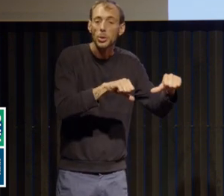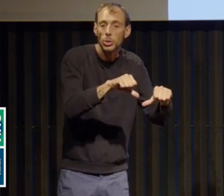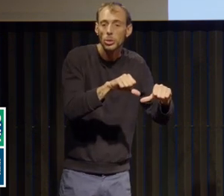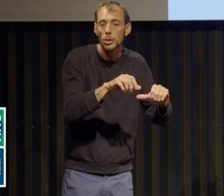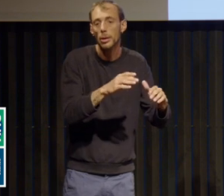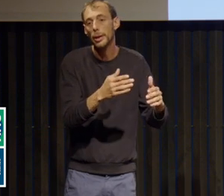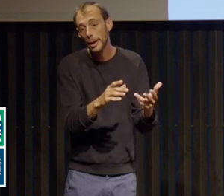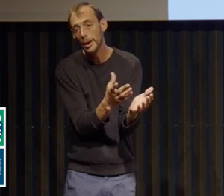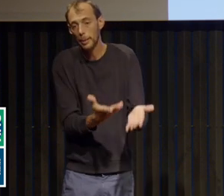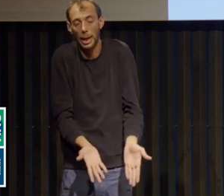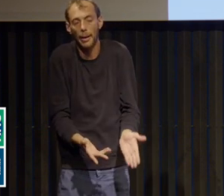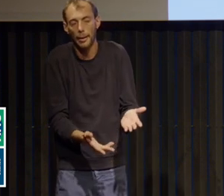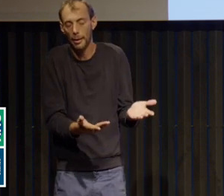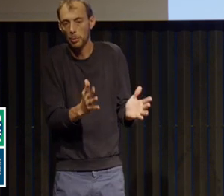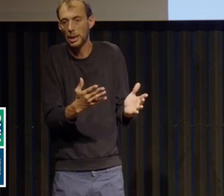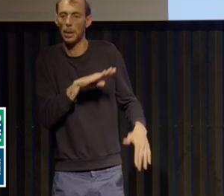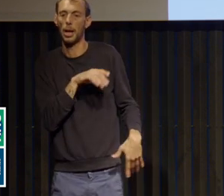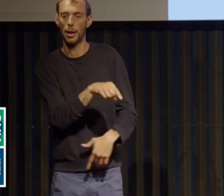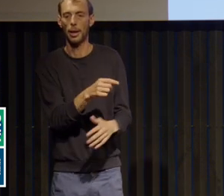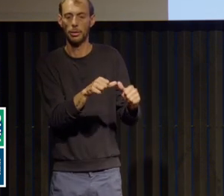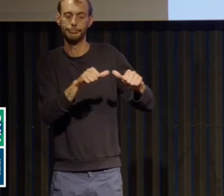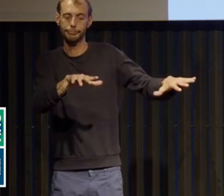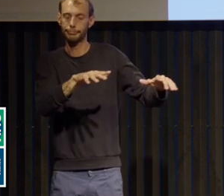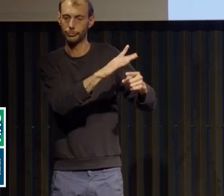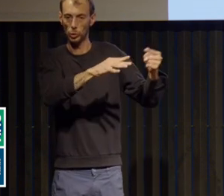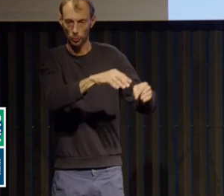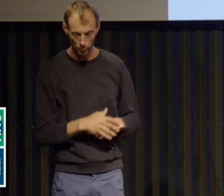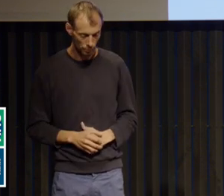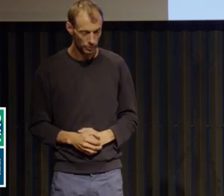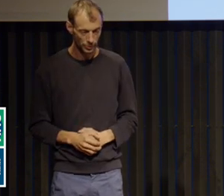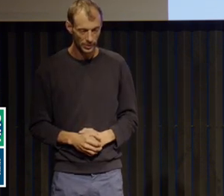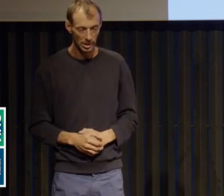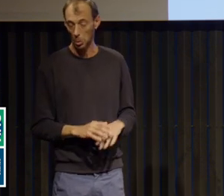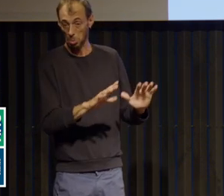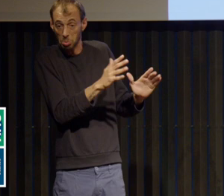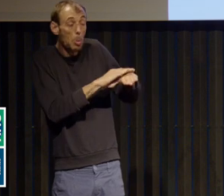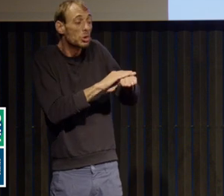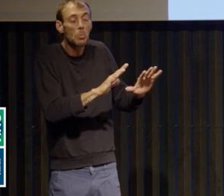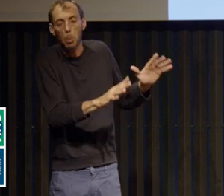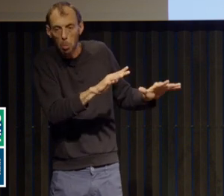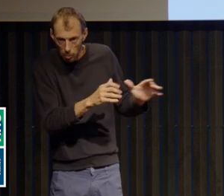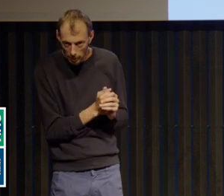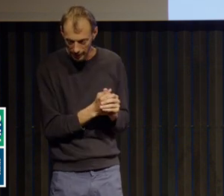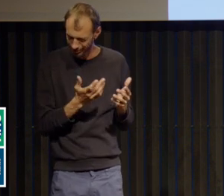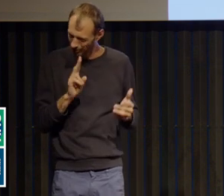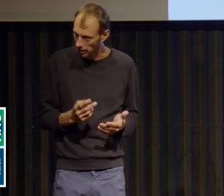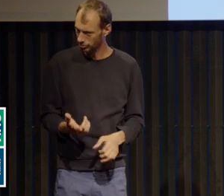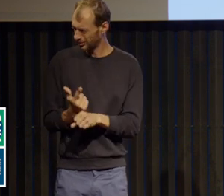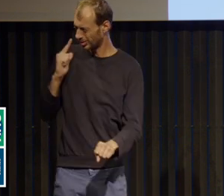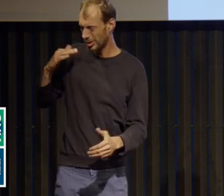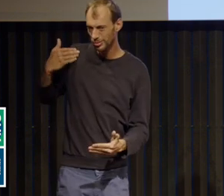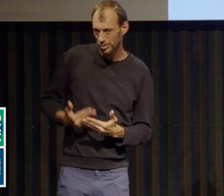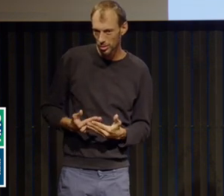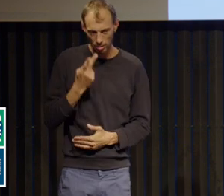Mais ce qui est sûr en tout cas, c'est que depuis deux ans, on a une demande accrue de consultation et d'hospitalisation.